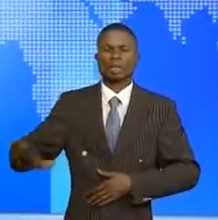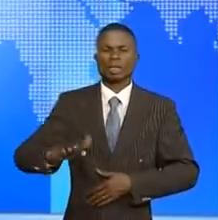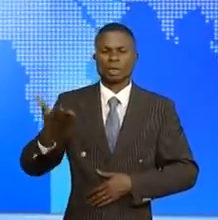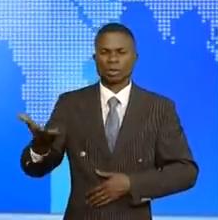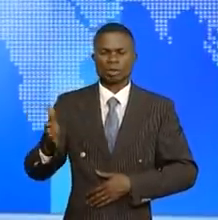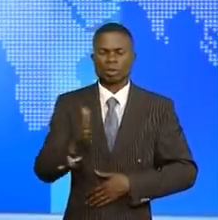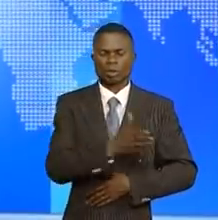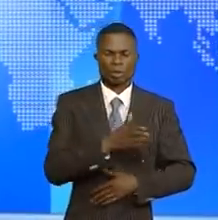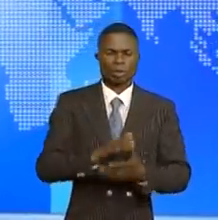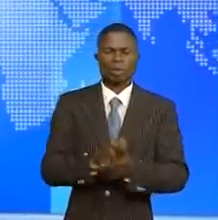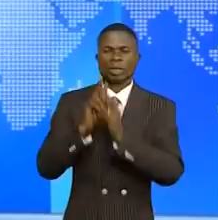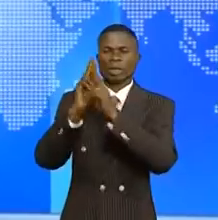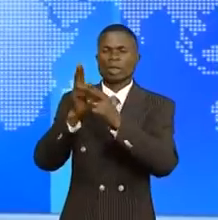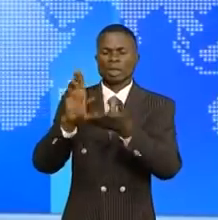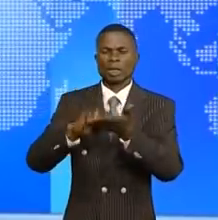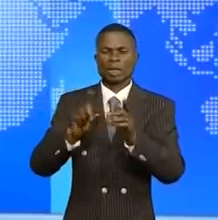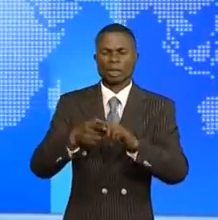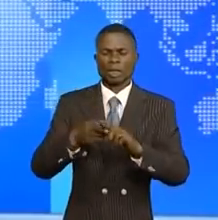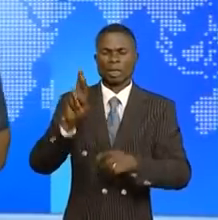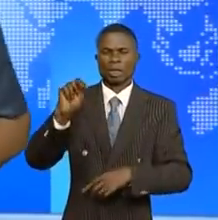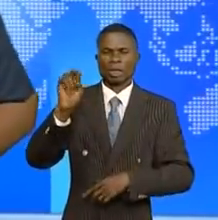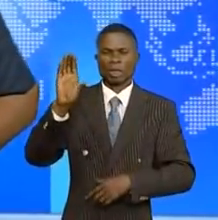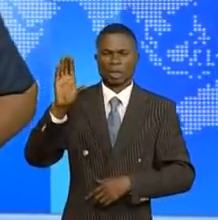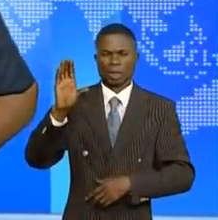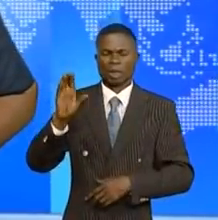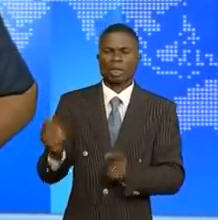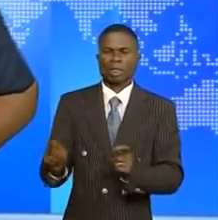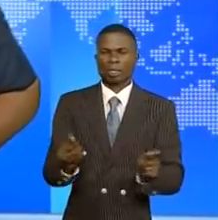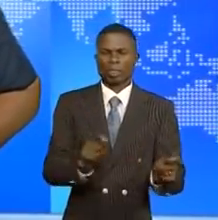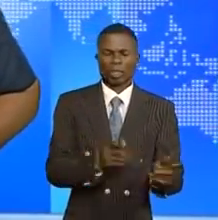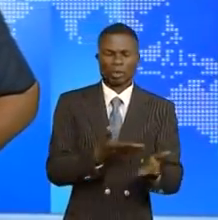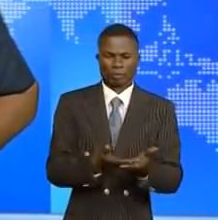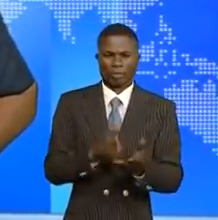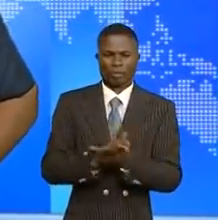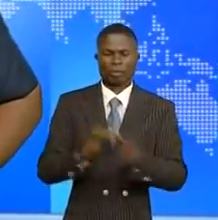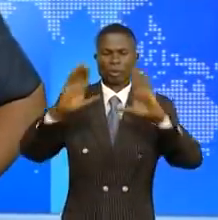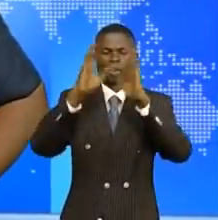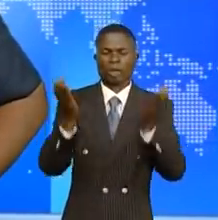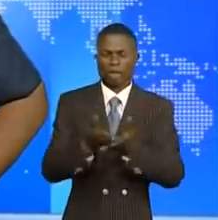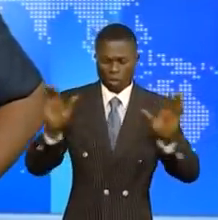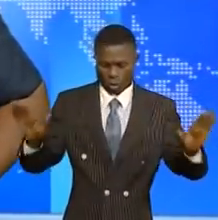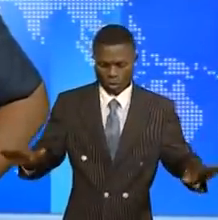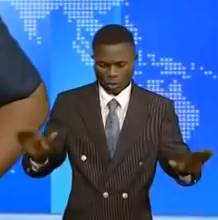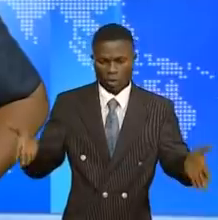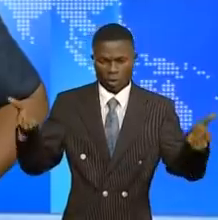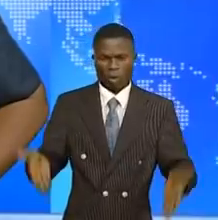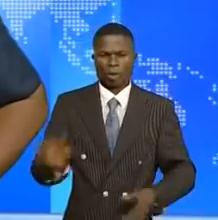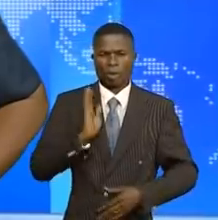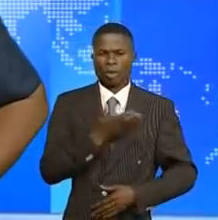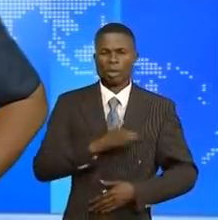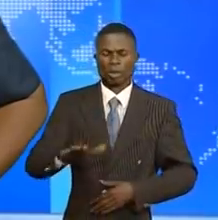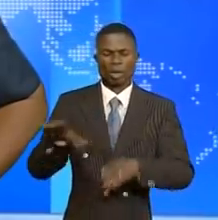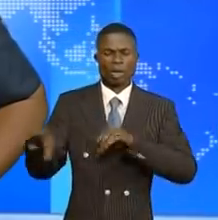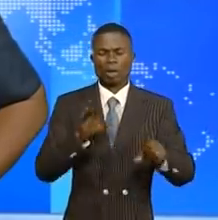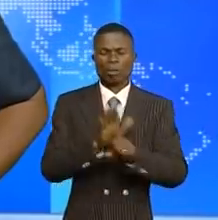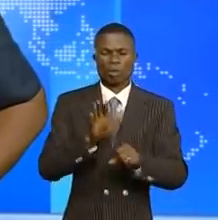C'était un reportage de nos confrères de la RTNC et Tanganyika. La communauté islamique en RDC deploie beaucoup d